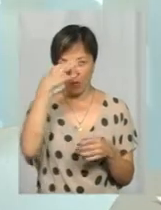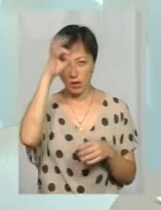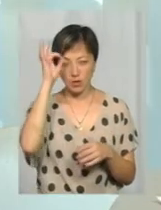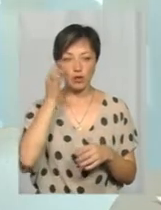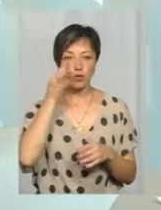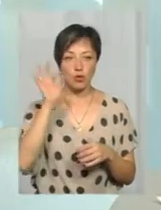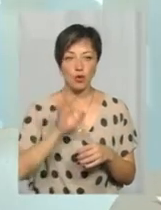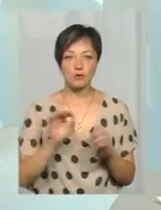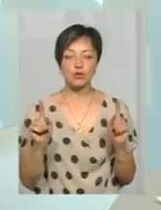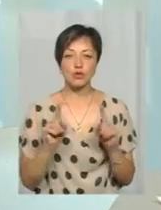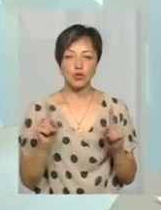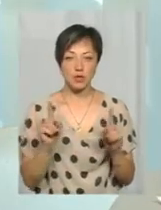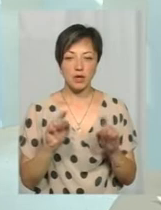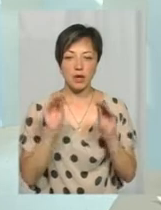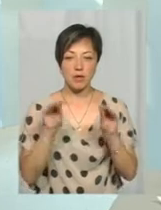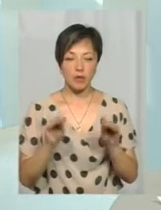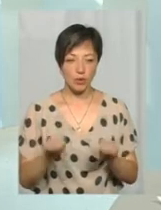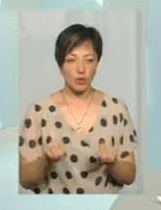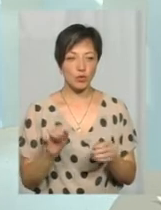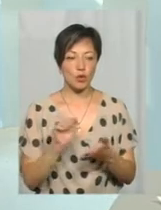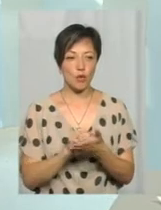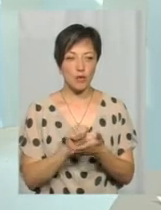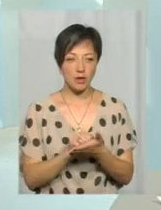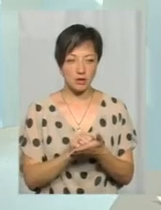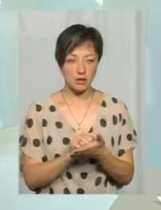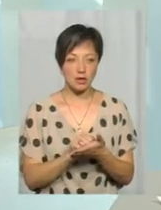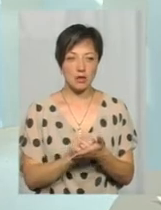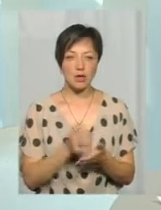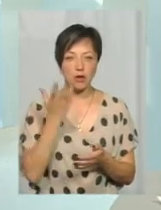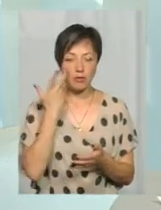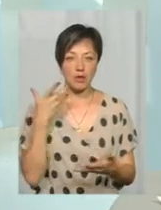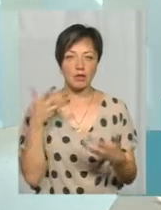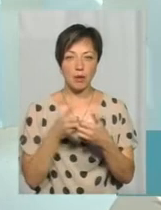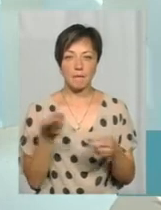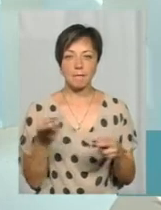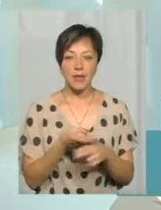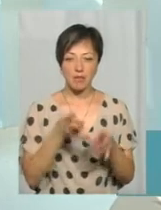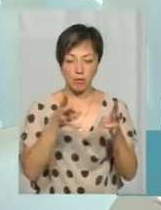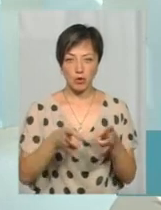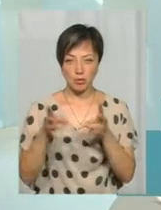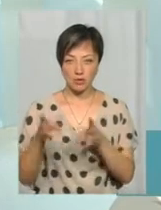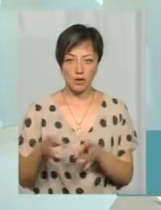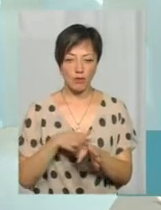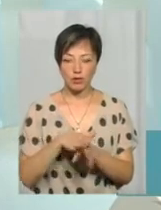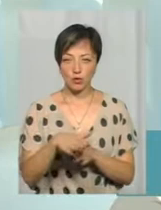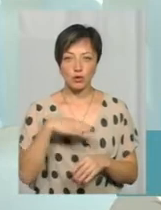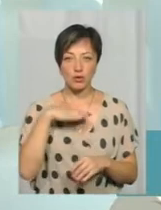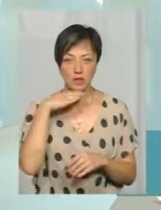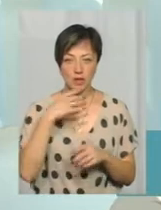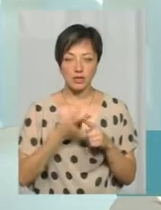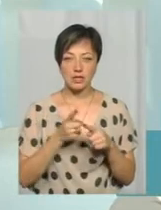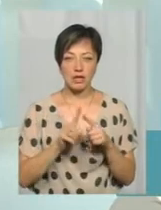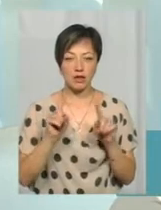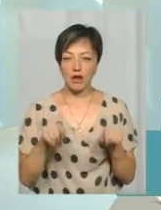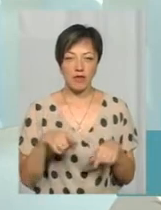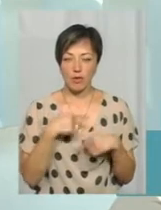Досвіду для того, щоб скласти відповідні матеріали при ДТП без потерпілих, абсолютно достатньо. Ну, це навіть